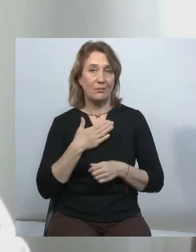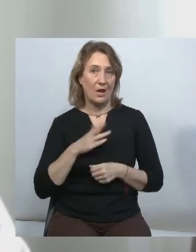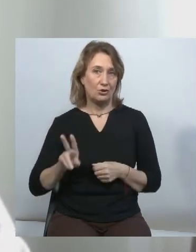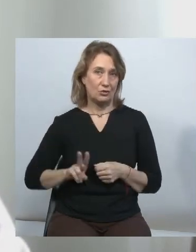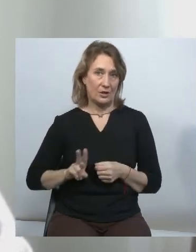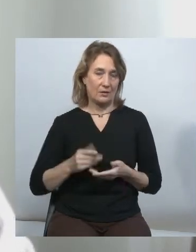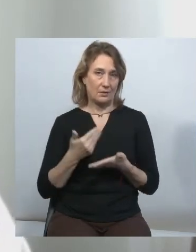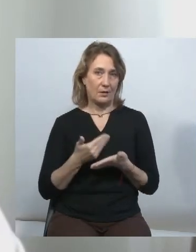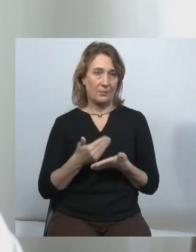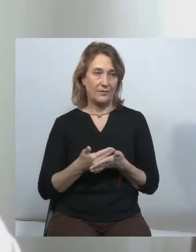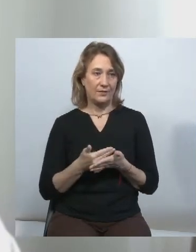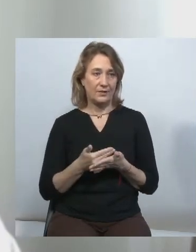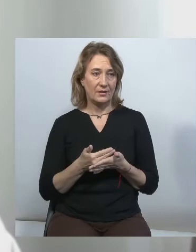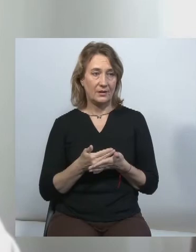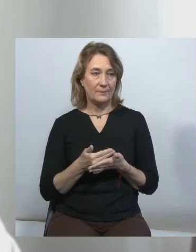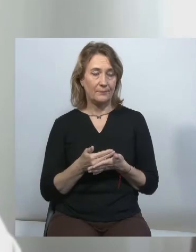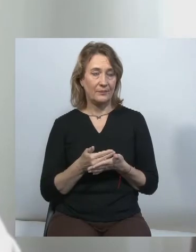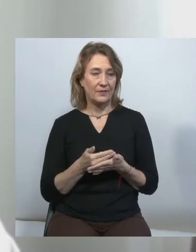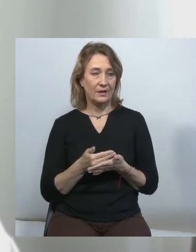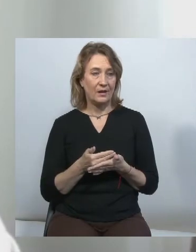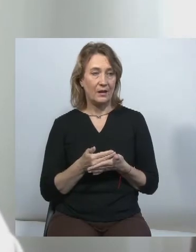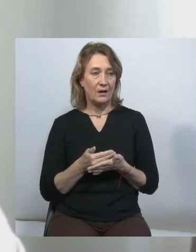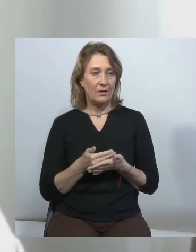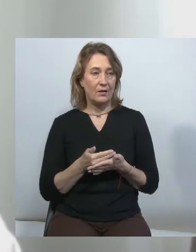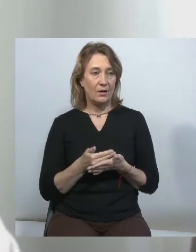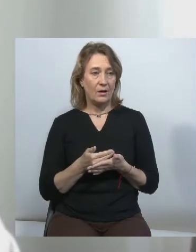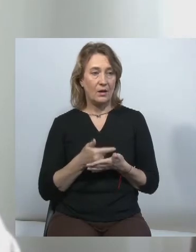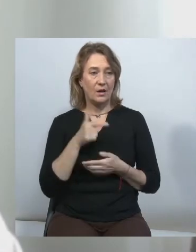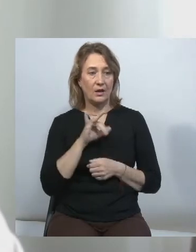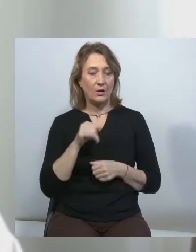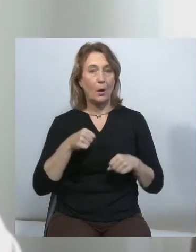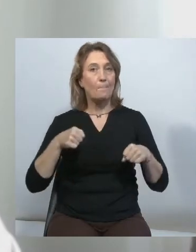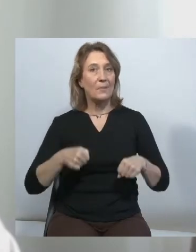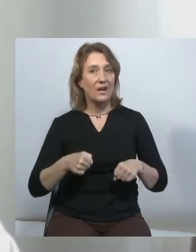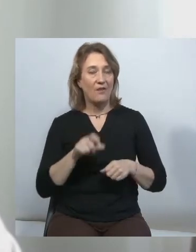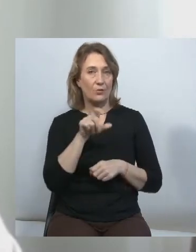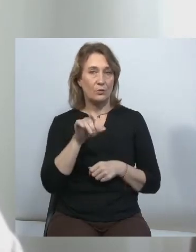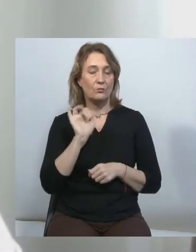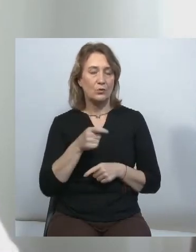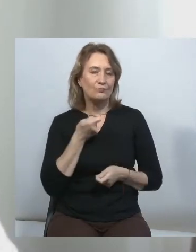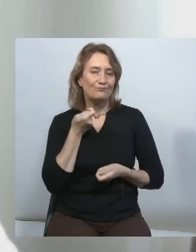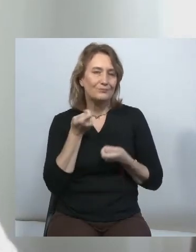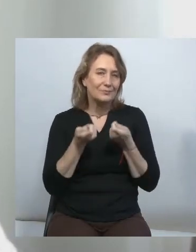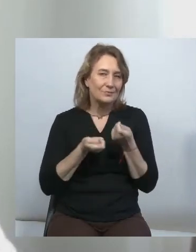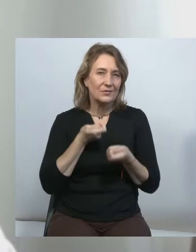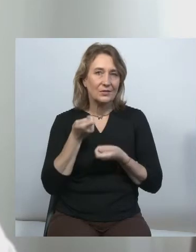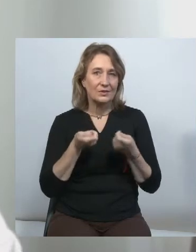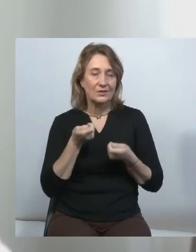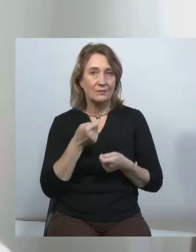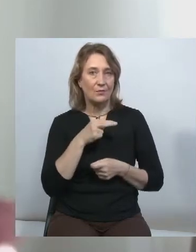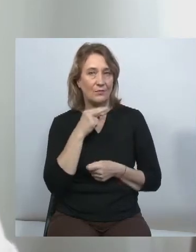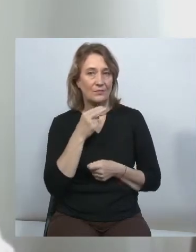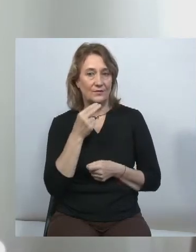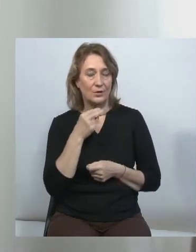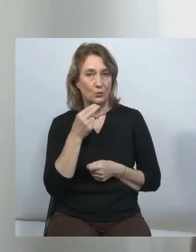і член робочої групи, виконавчий директор Геоплатформа прав людини, зможе детальніше звернути вашу